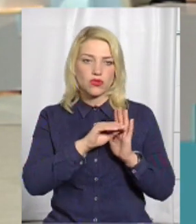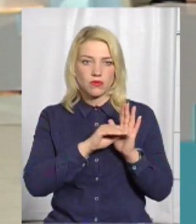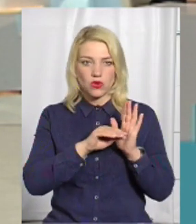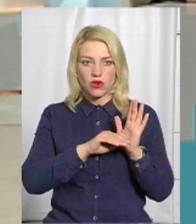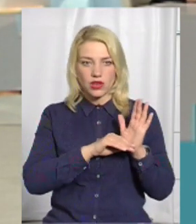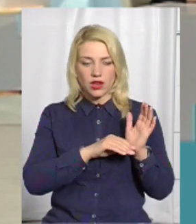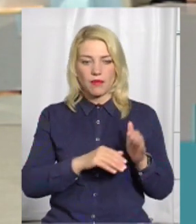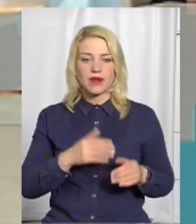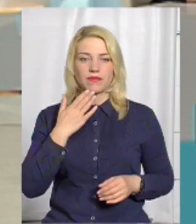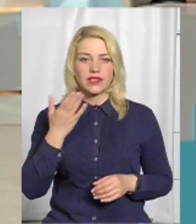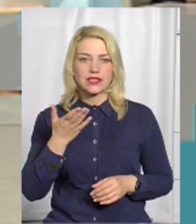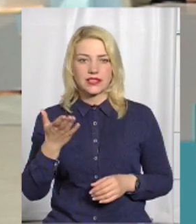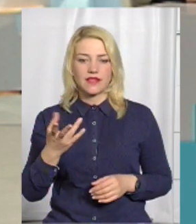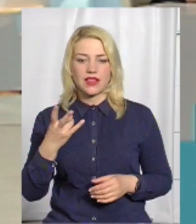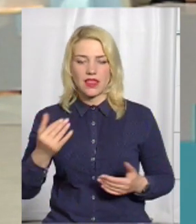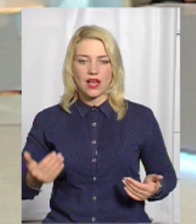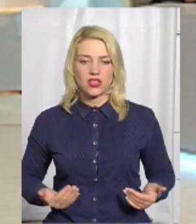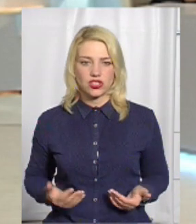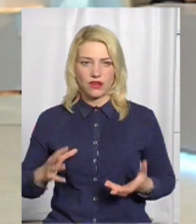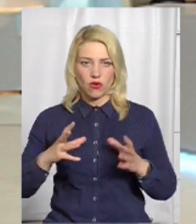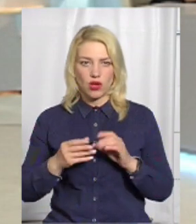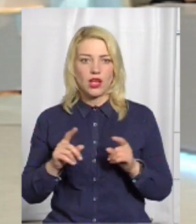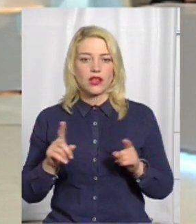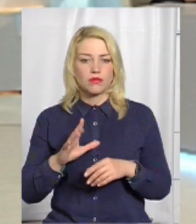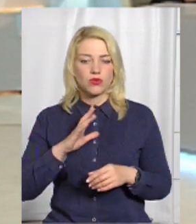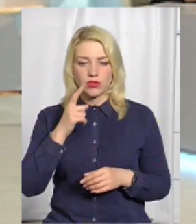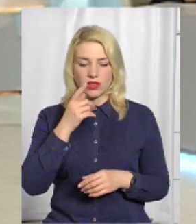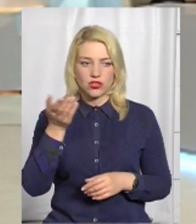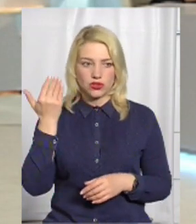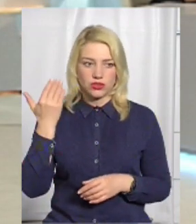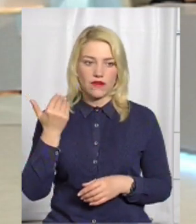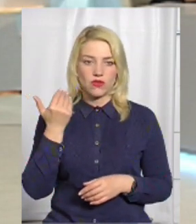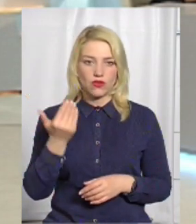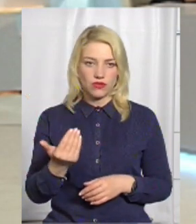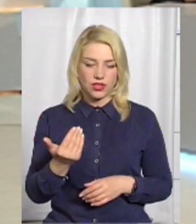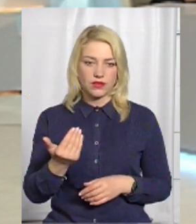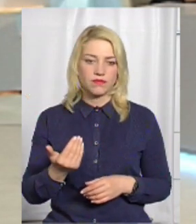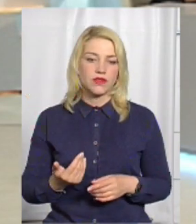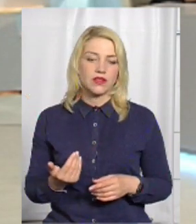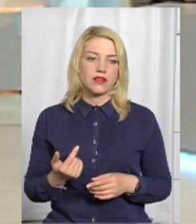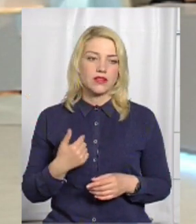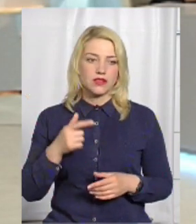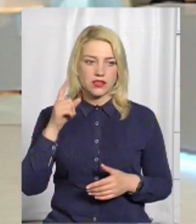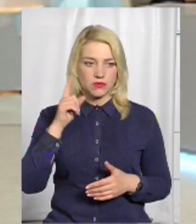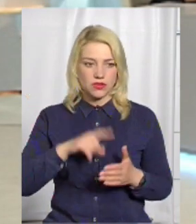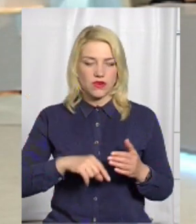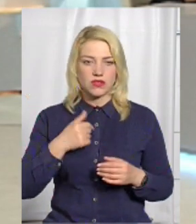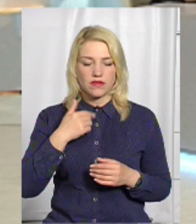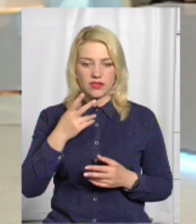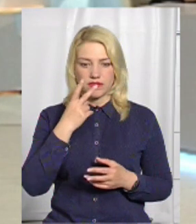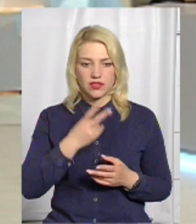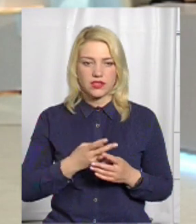«Звід наживо», яка була нещодавно, ви її, сподіваюся, дивилися.